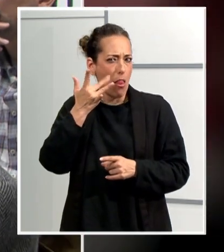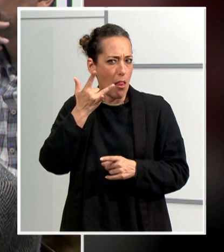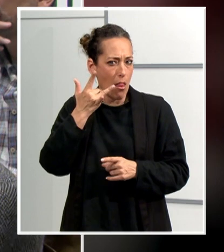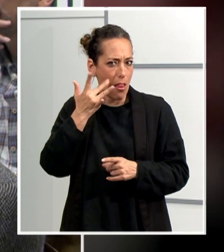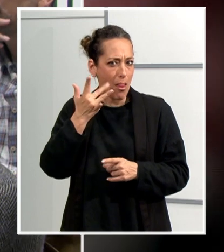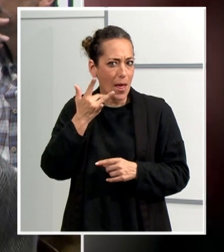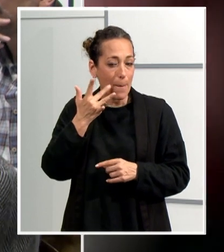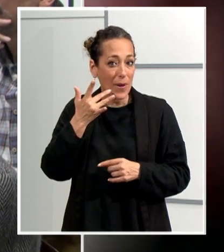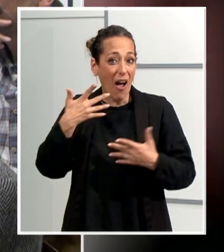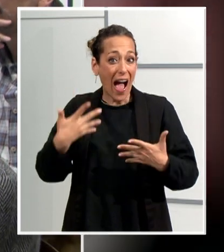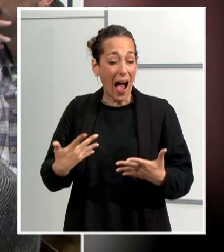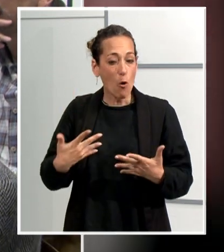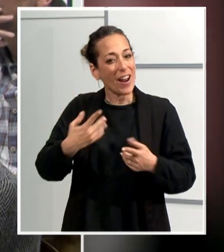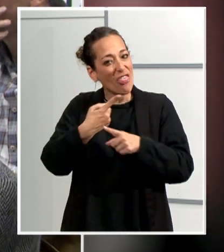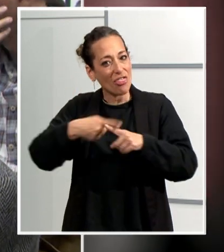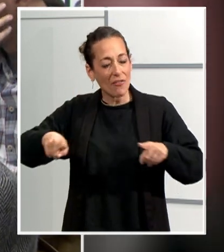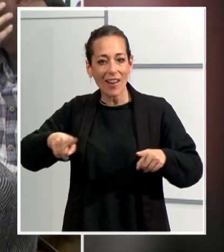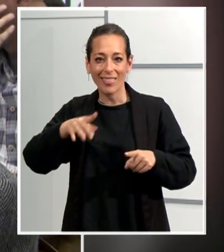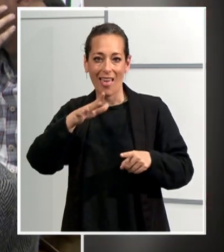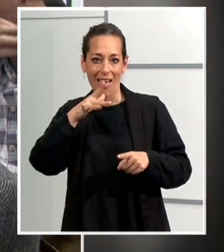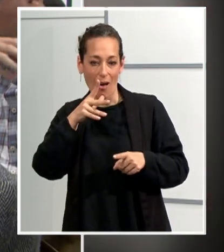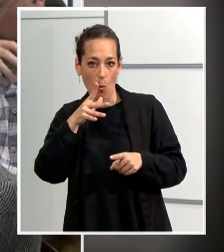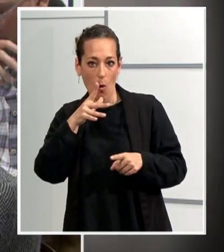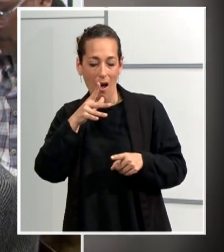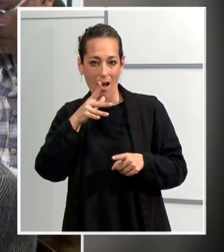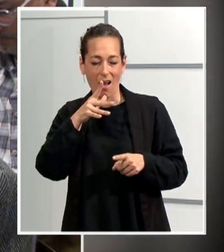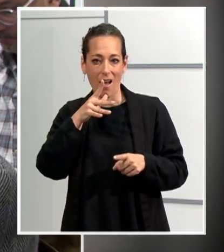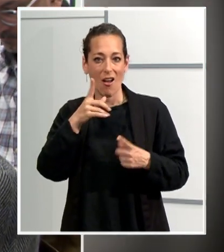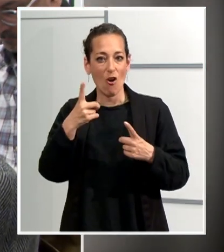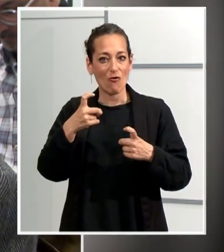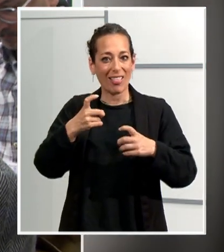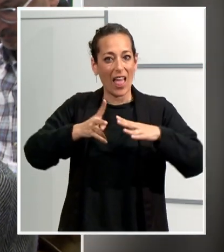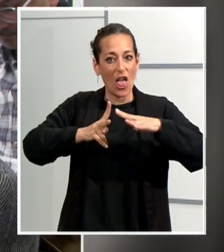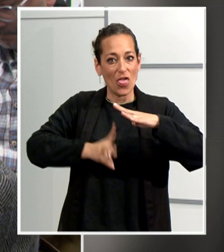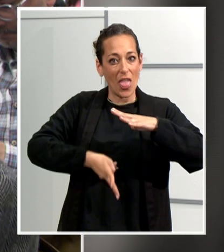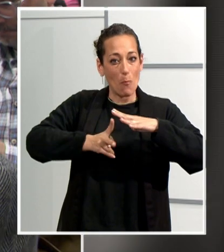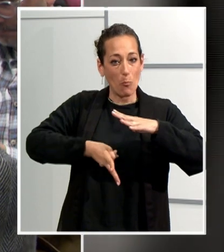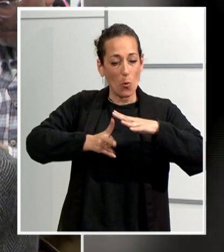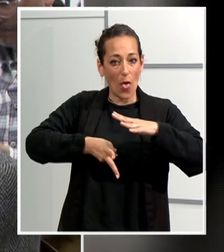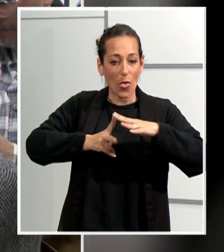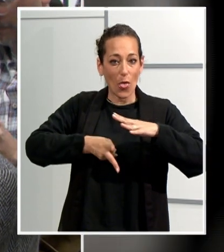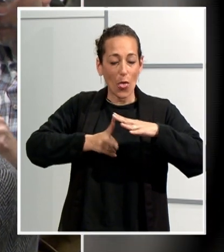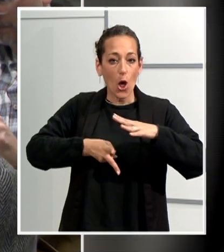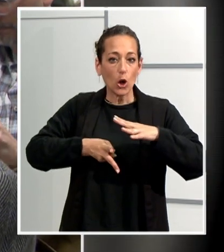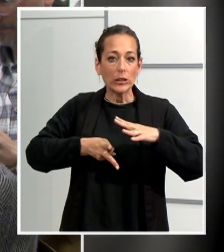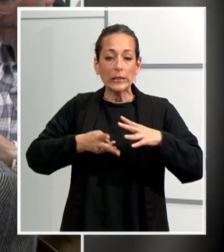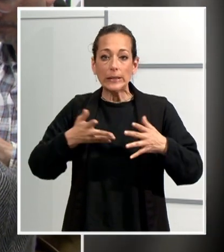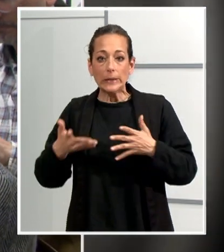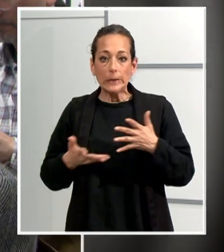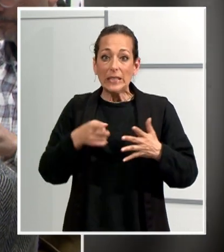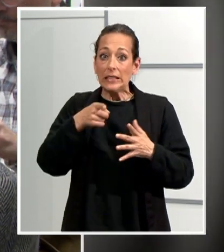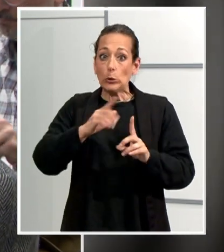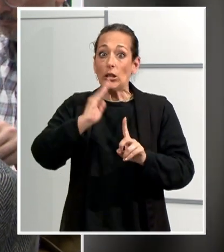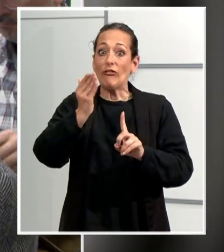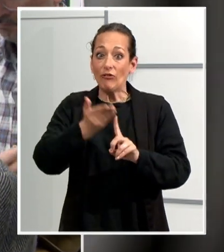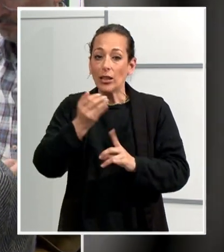fase de lluna aigua no tan neta, perquè la depuració mai queda tan neta com la que surt per a la xeta, i que això pugui tenir algun